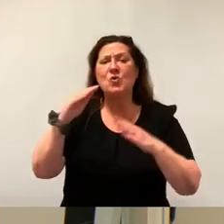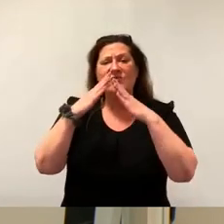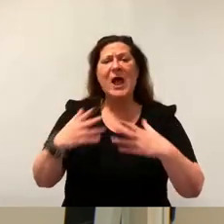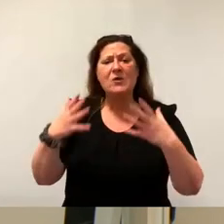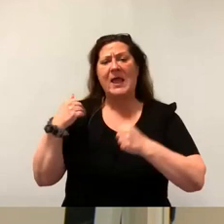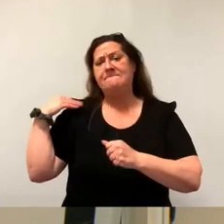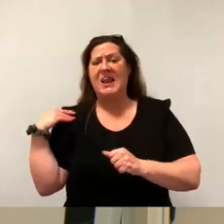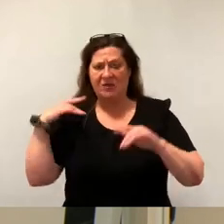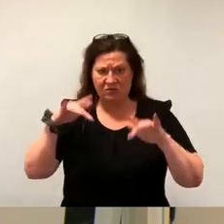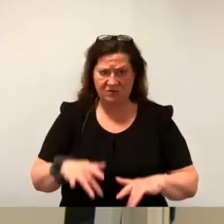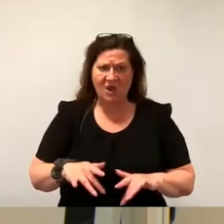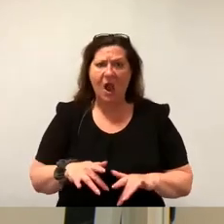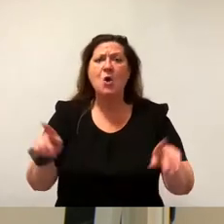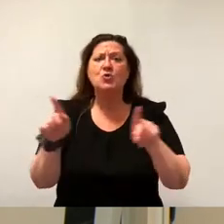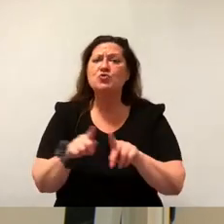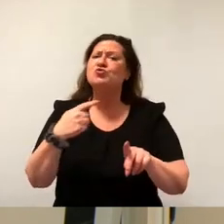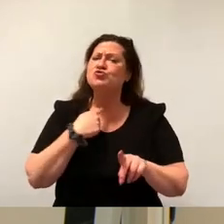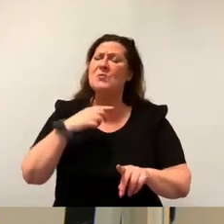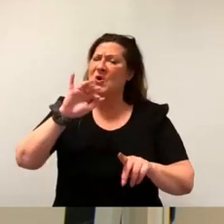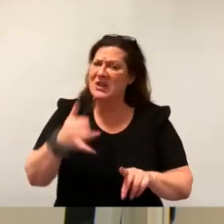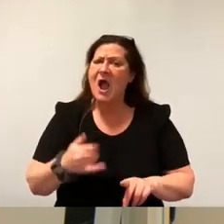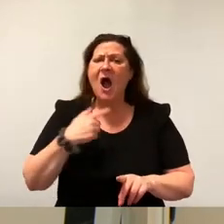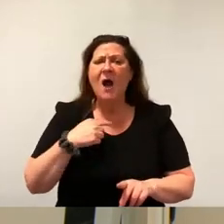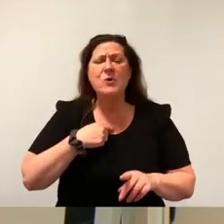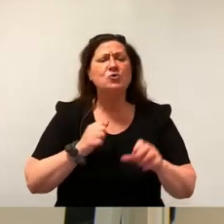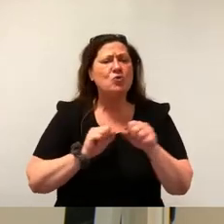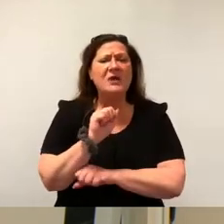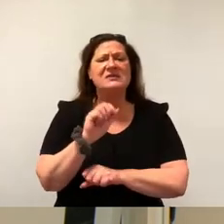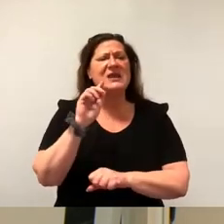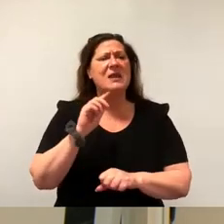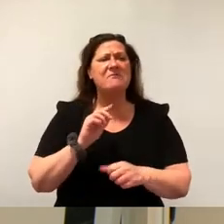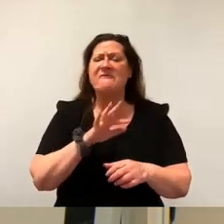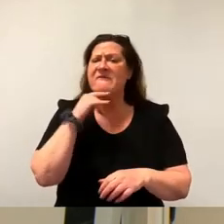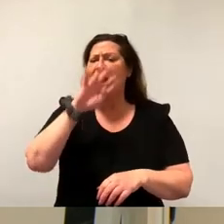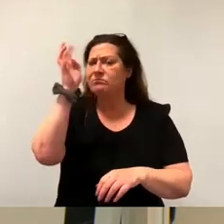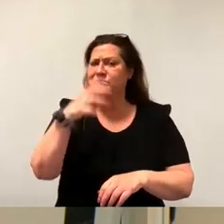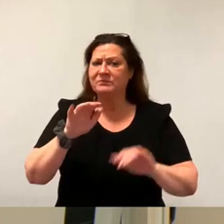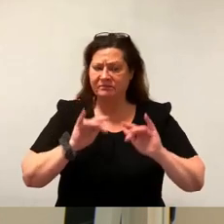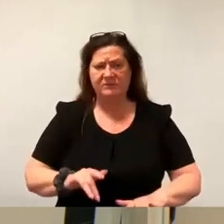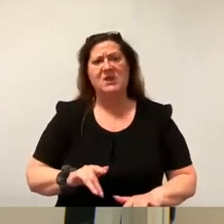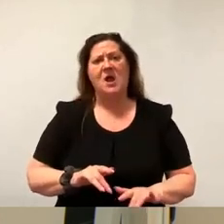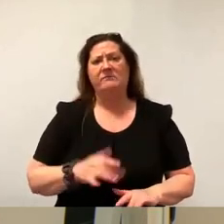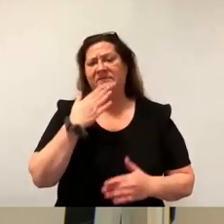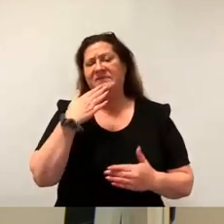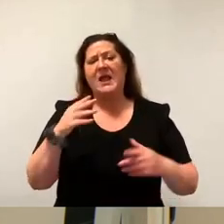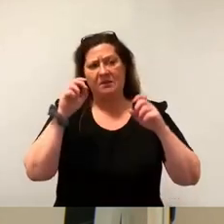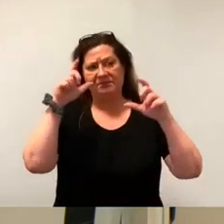zustimmen, wenn auch mit vielen offenen Fragen, die künftig zu klären sind. Ich danke Ihnen für Ihre Aufmerksamkeit.